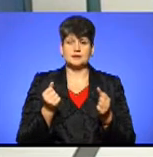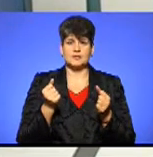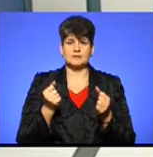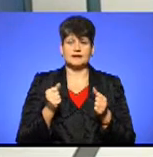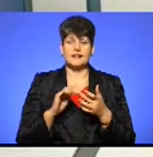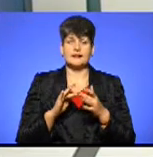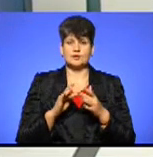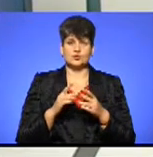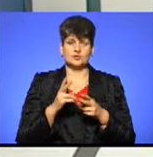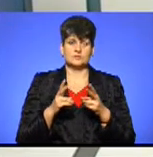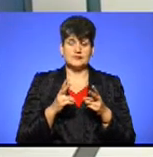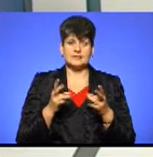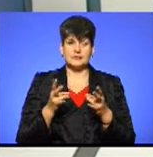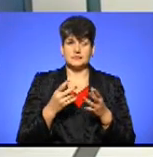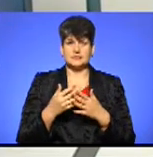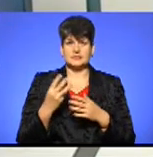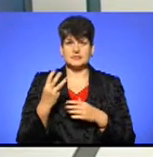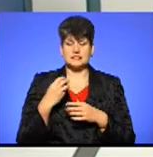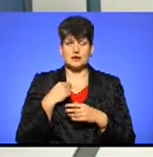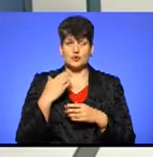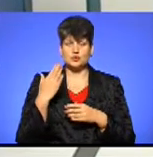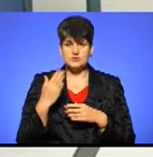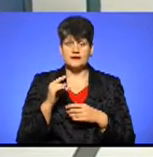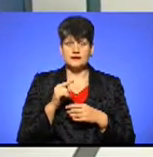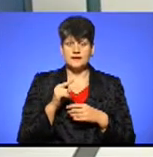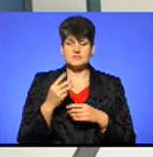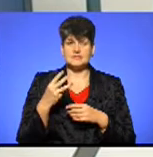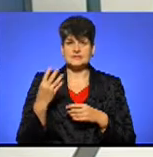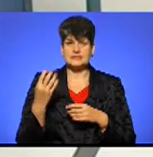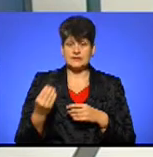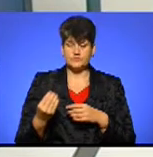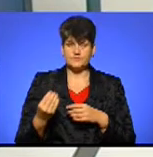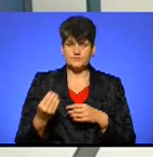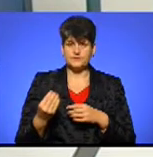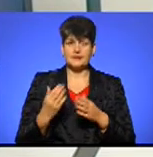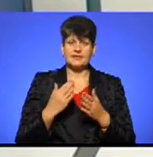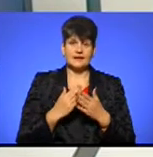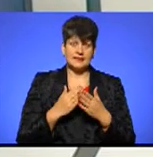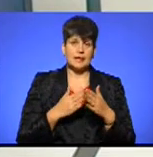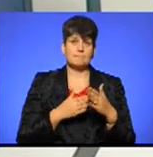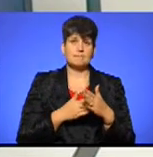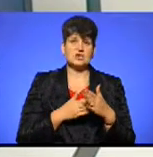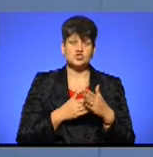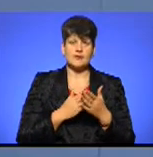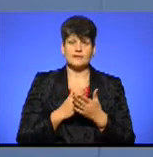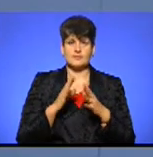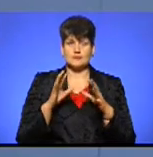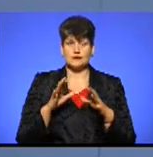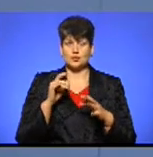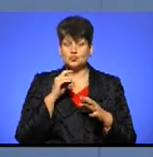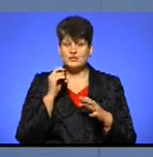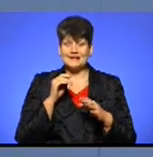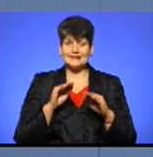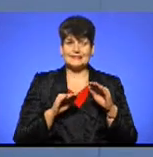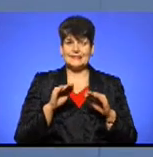електронну петицію, теж потрібно набрати мінімум 300 голосів, але там за 30 днів. Тобто, є певна межа, є закон України, який регулює,